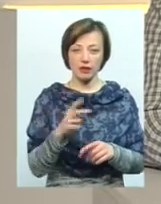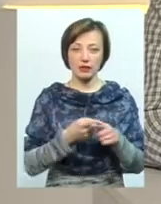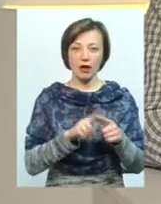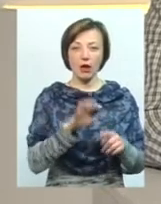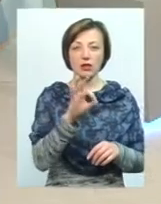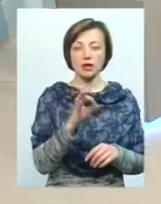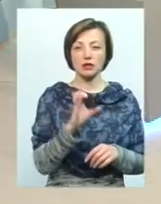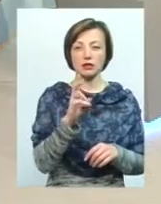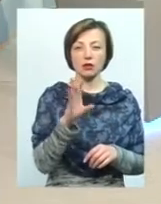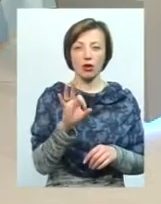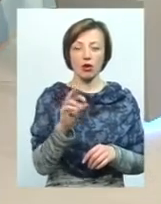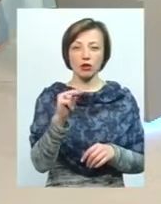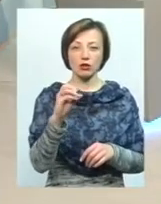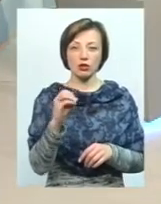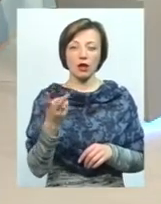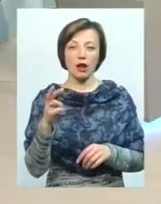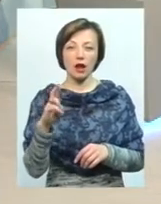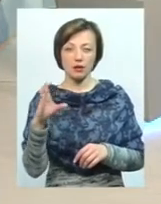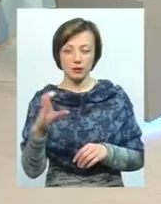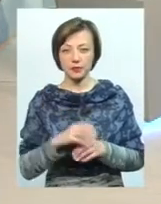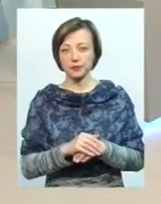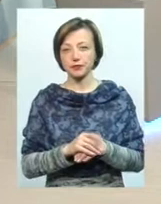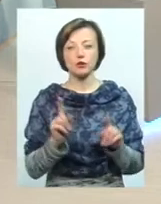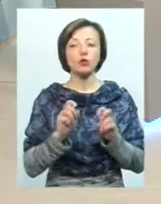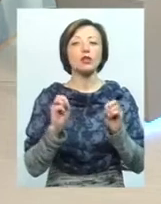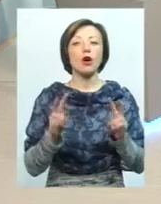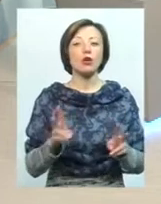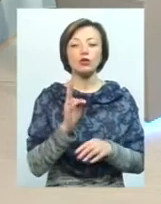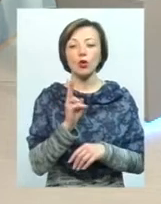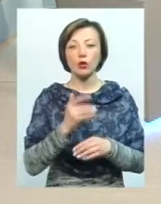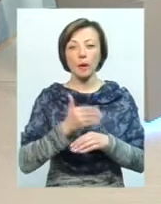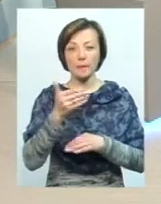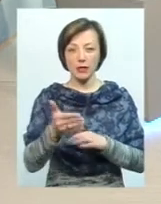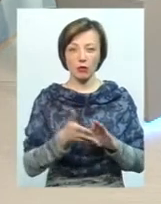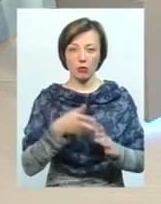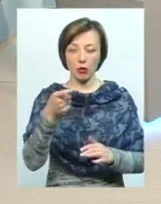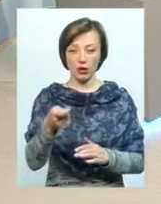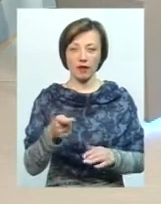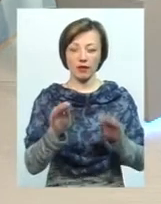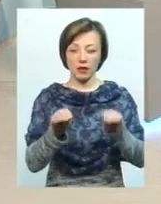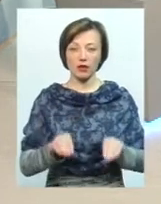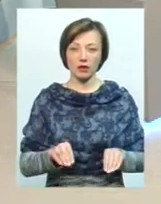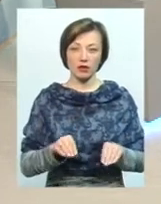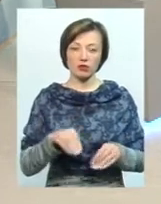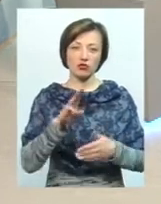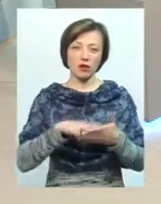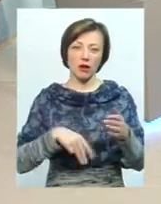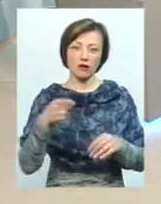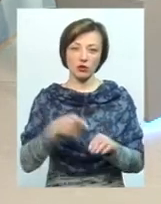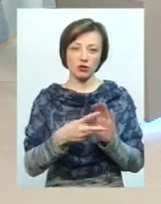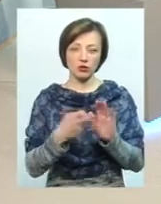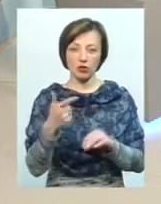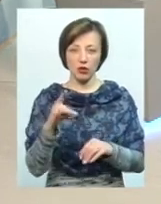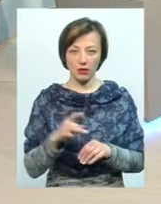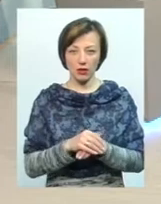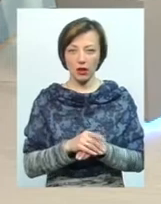Пане Олеже, мабуть, запитання до вас. Що загрожує тим, хто невчасно подав декларацію? Штраф до 1700 гривень. І